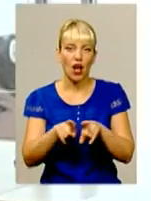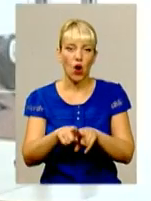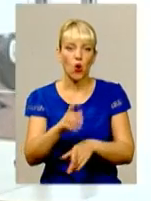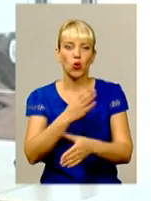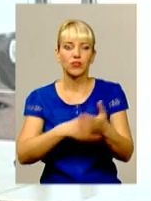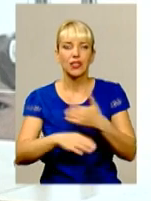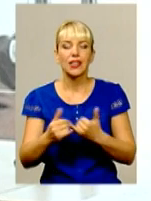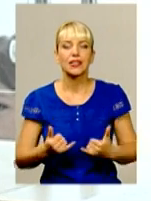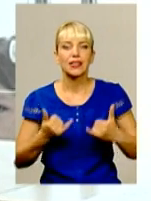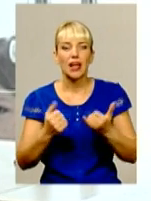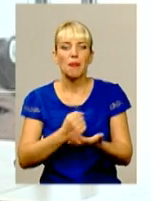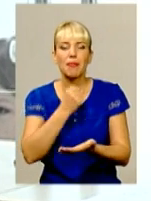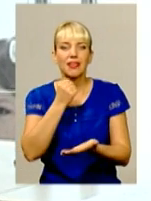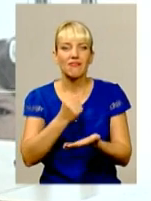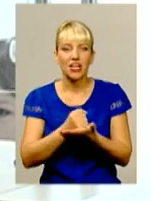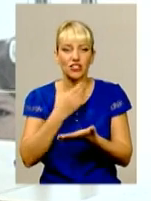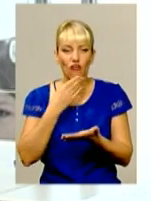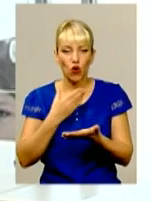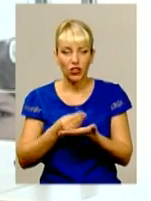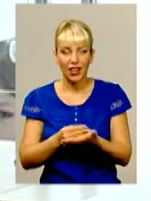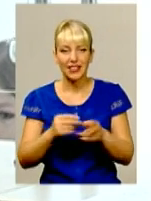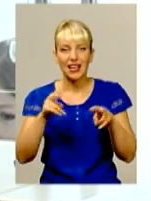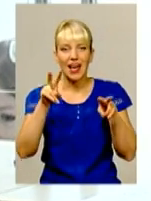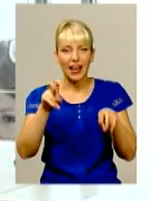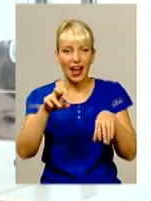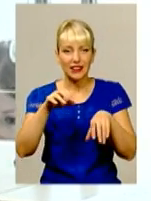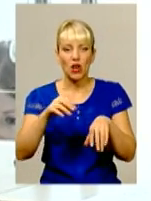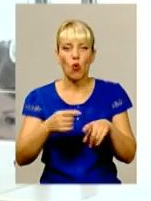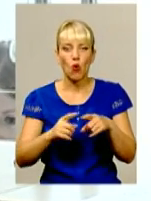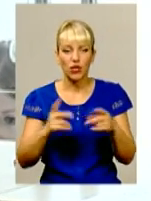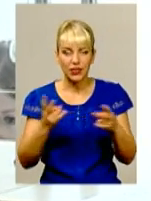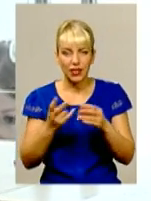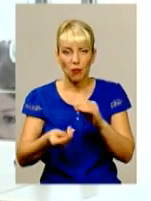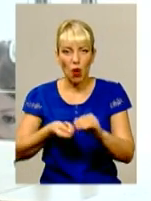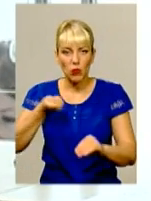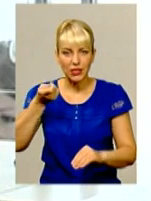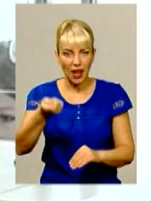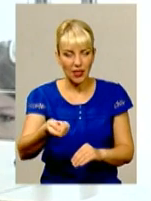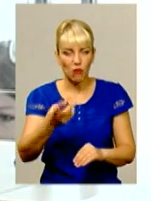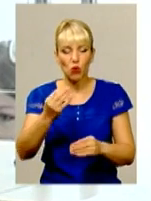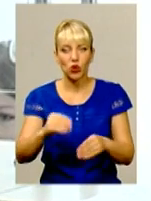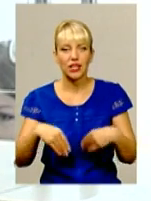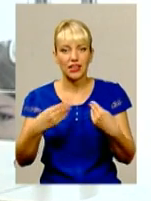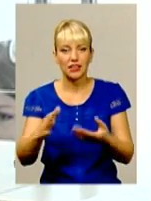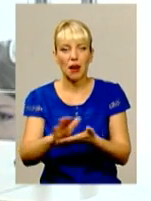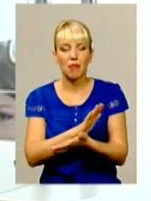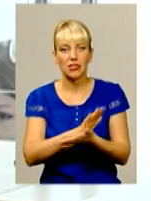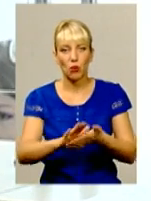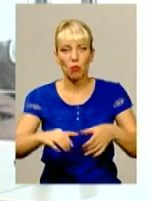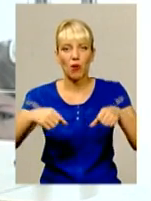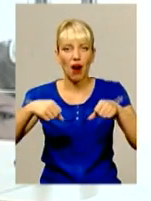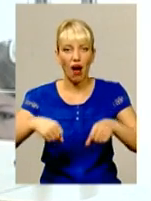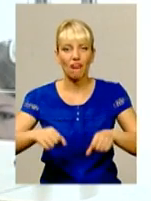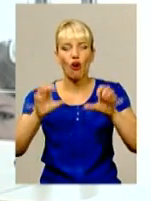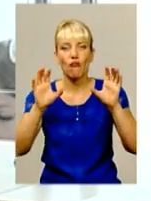Для підтвердження своєї категорії людині необхідно подати до центру заяву про надання безоплатної правової допомоги,